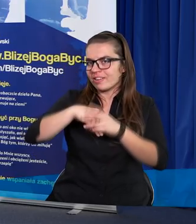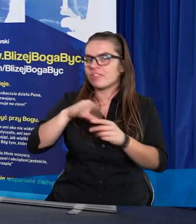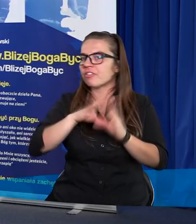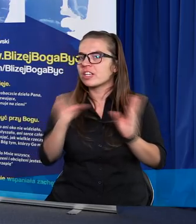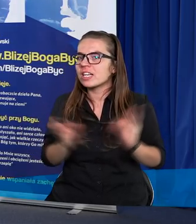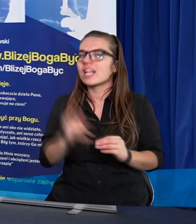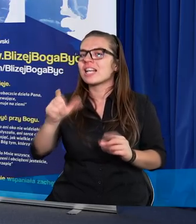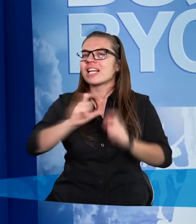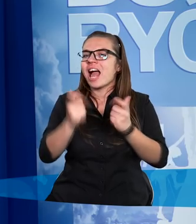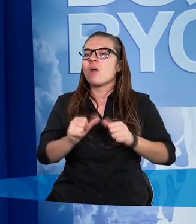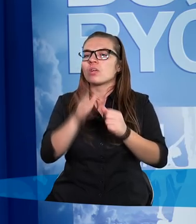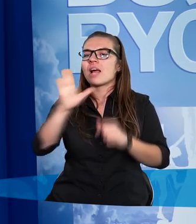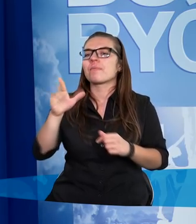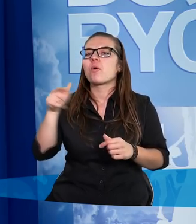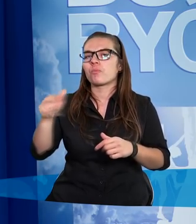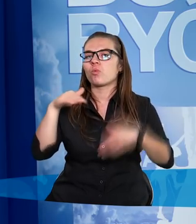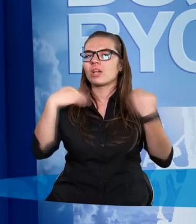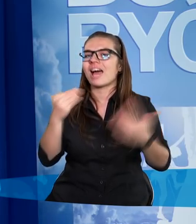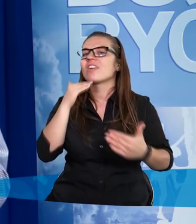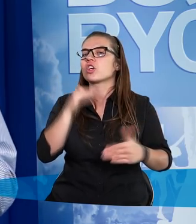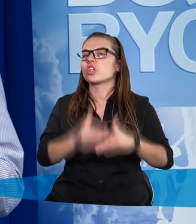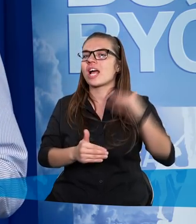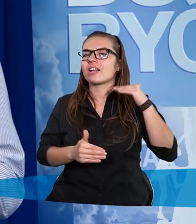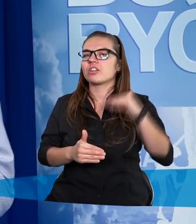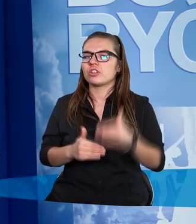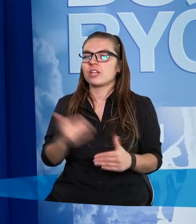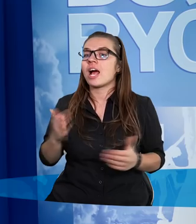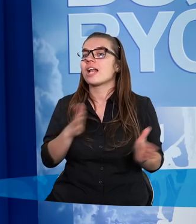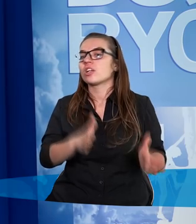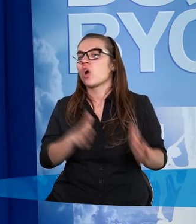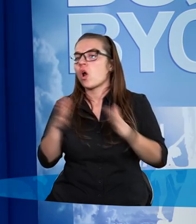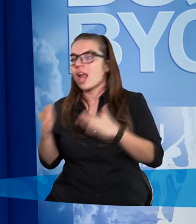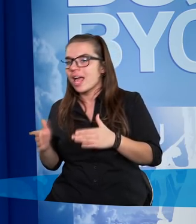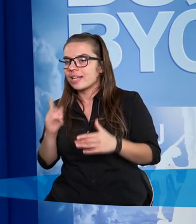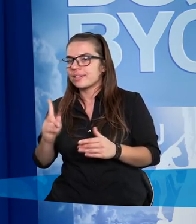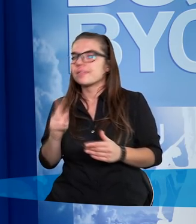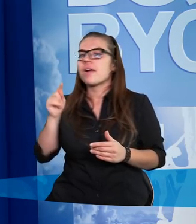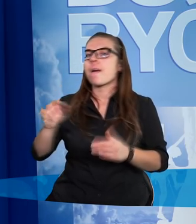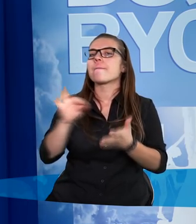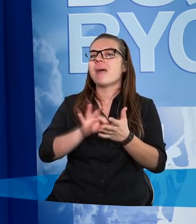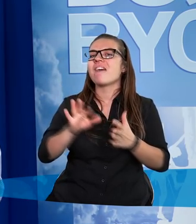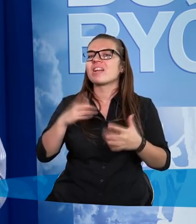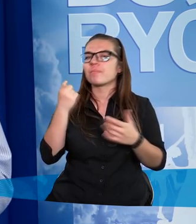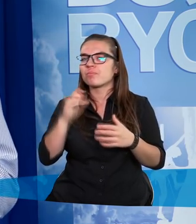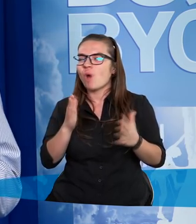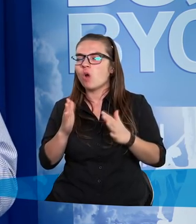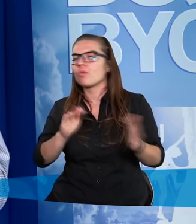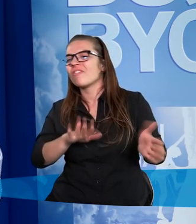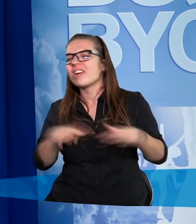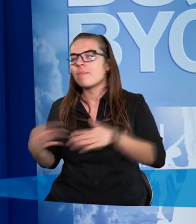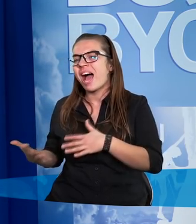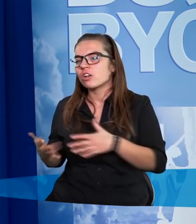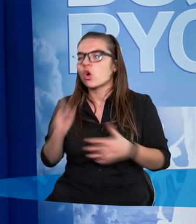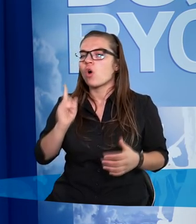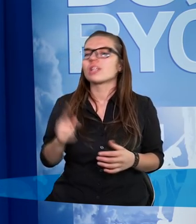i ten całokształt miał dawać mu szczęście. To z kolei zostało w pewien sposób wypaczone w momencie, w którym gdzieś